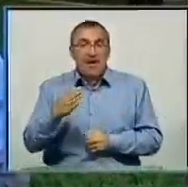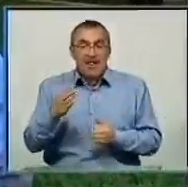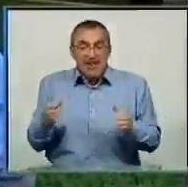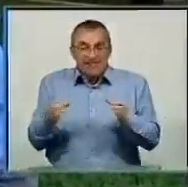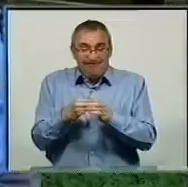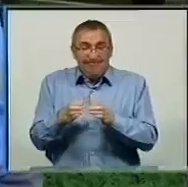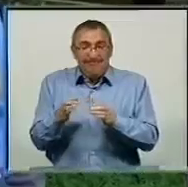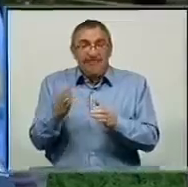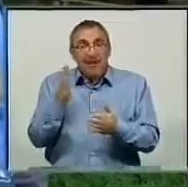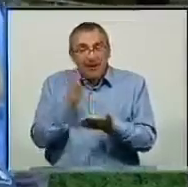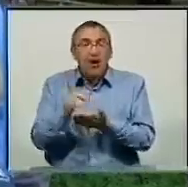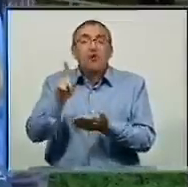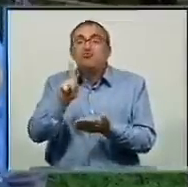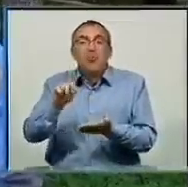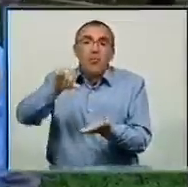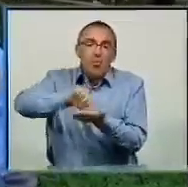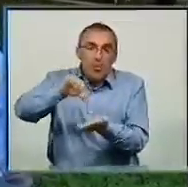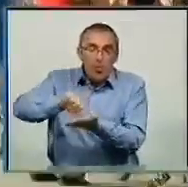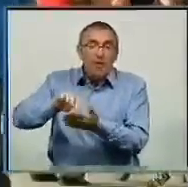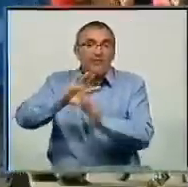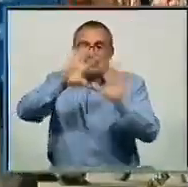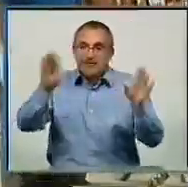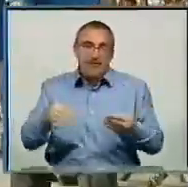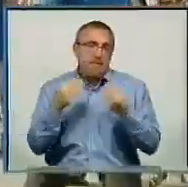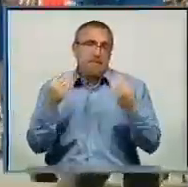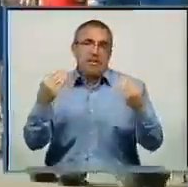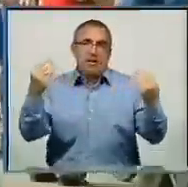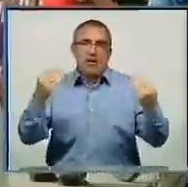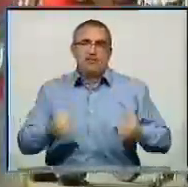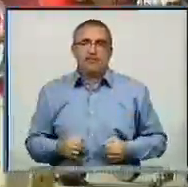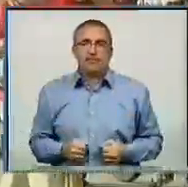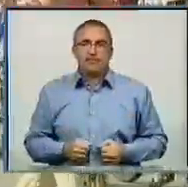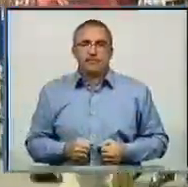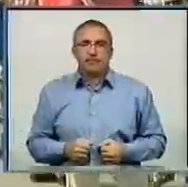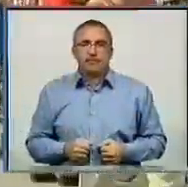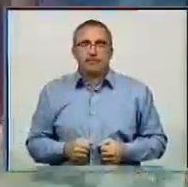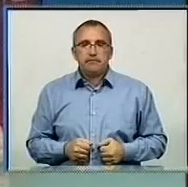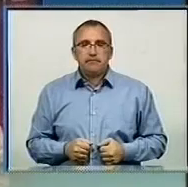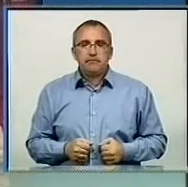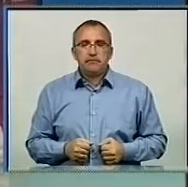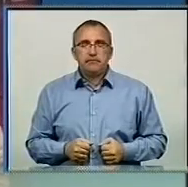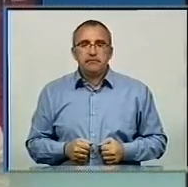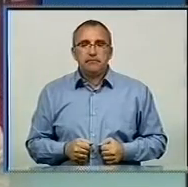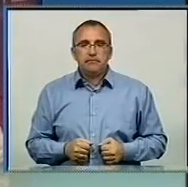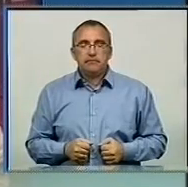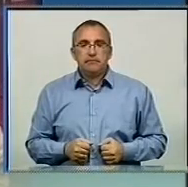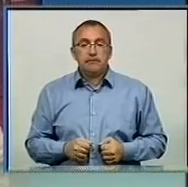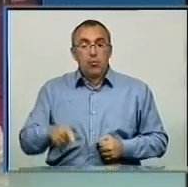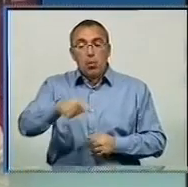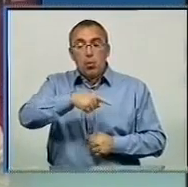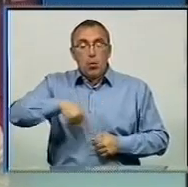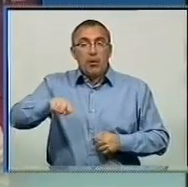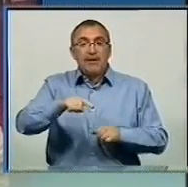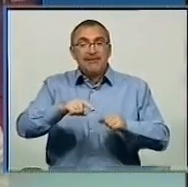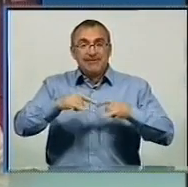де в чому поучаствувати, все прекрасно. Микола Мумига, Сергій Баранюк. День за днем. Круглистів для